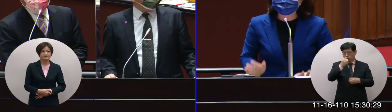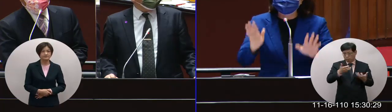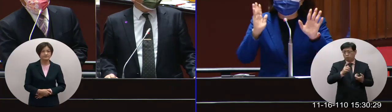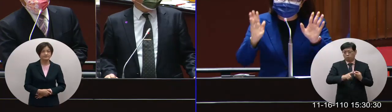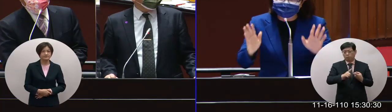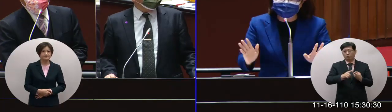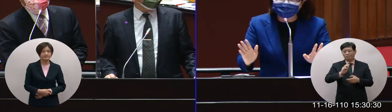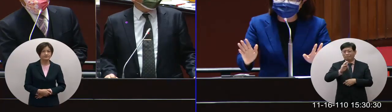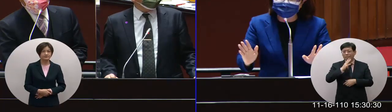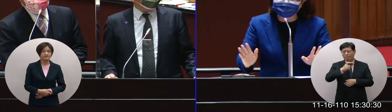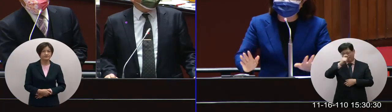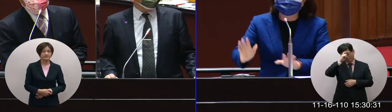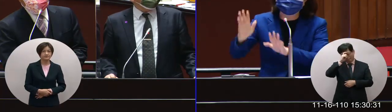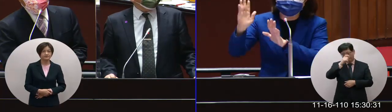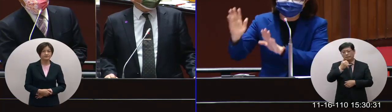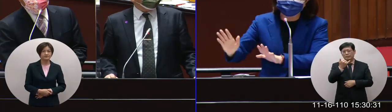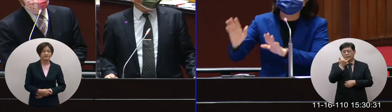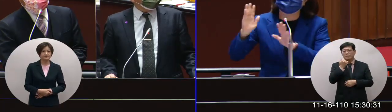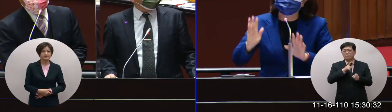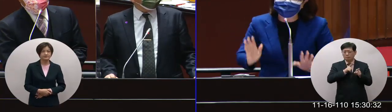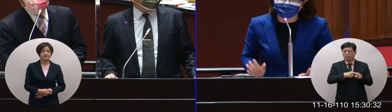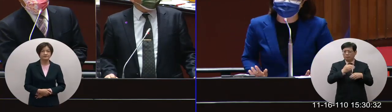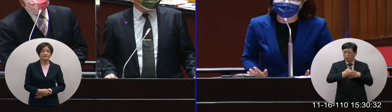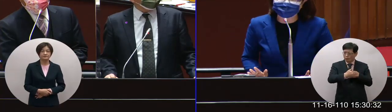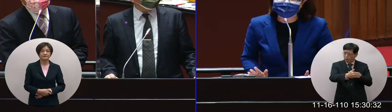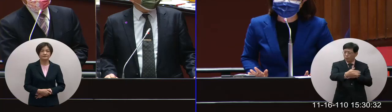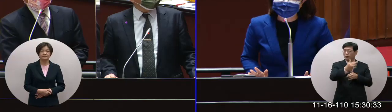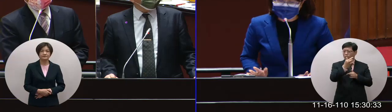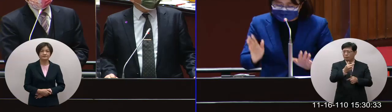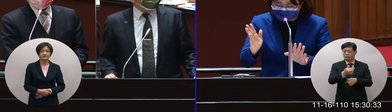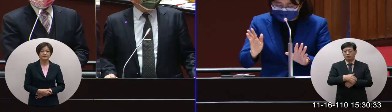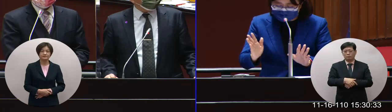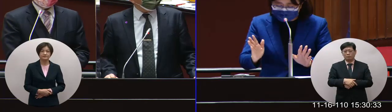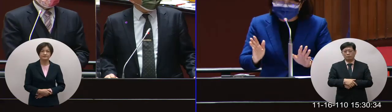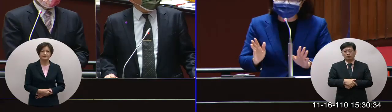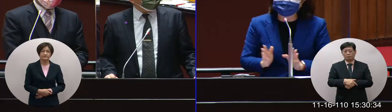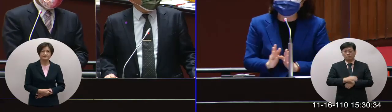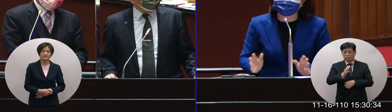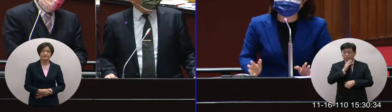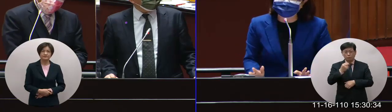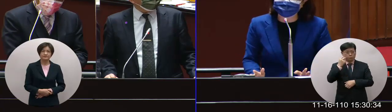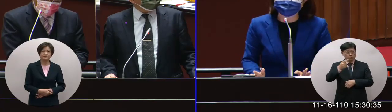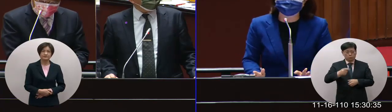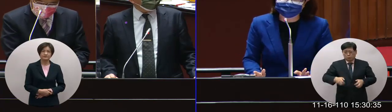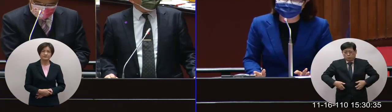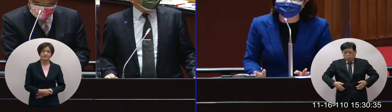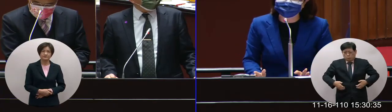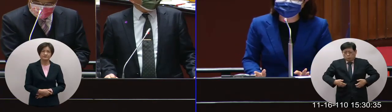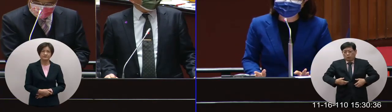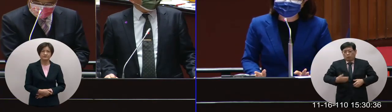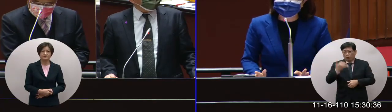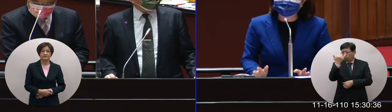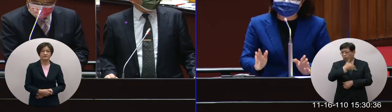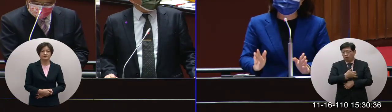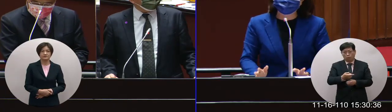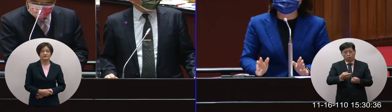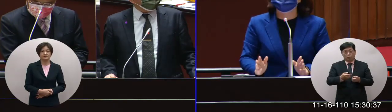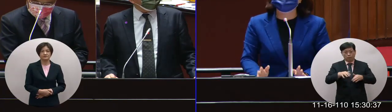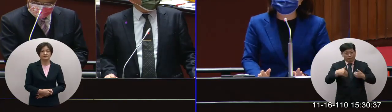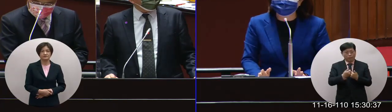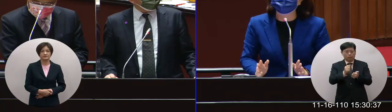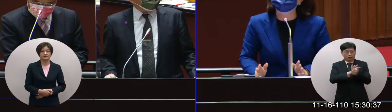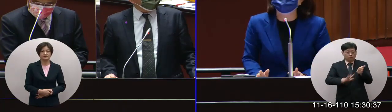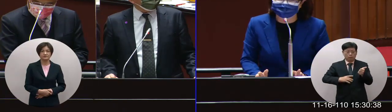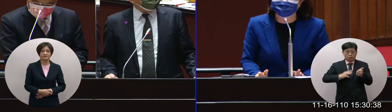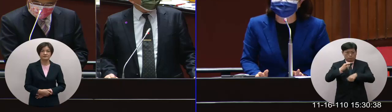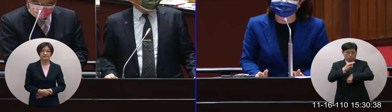但是我們只希望說讓他按照程序把它做完可是呢我覺得因為急救張之後現在反而造